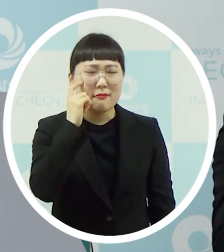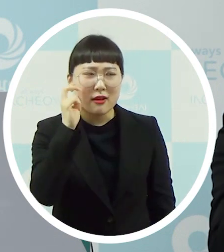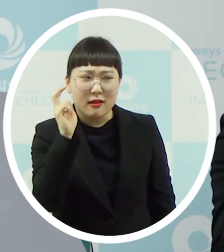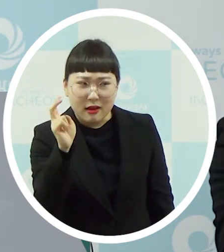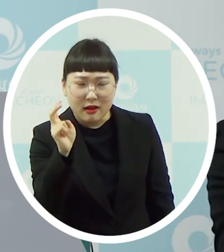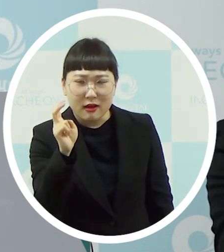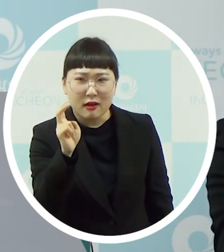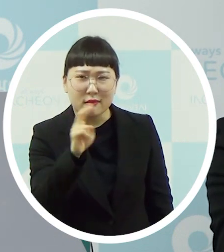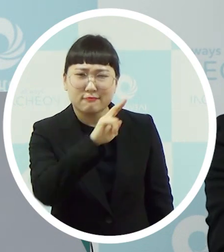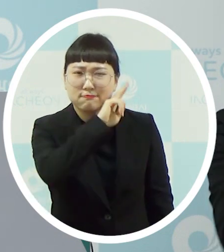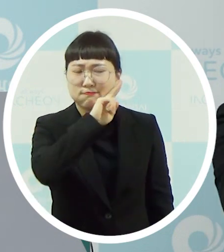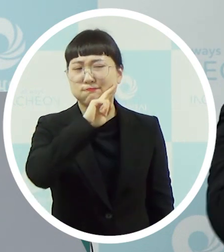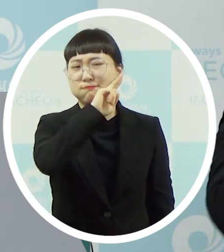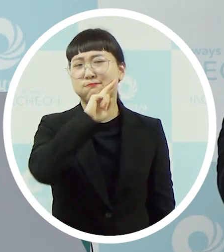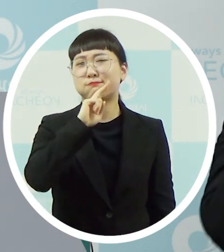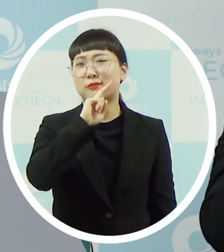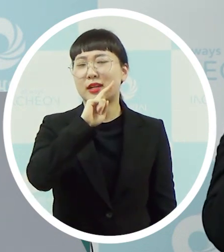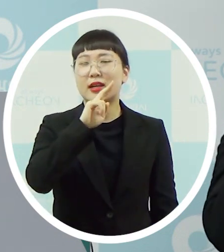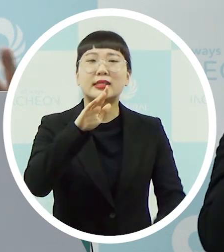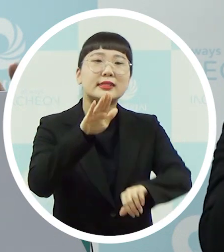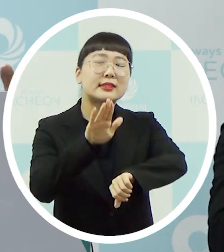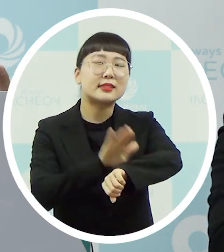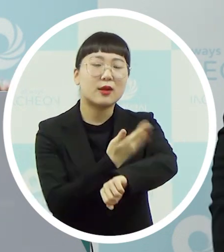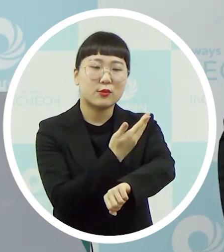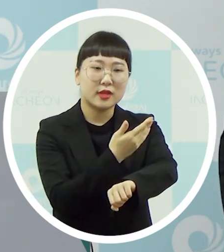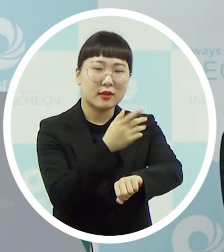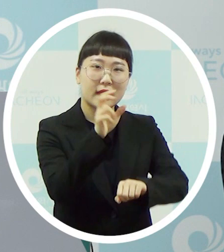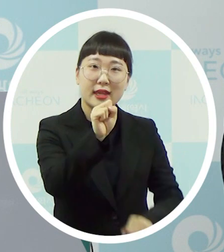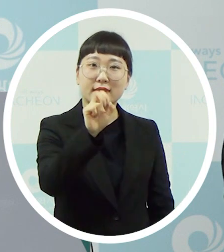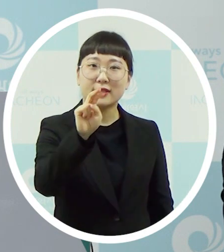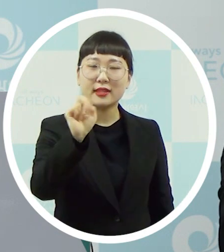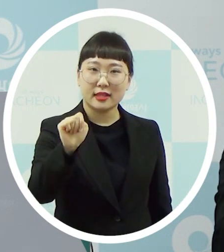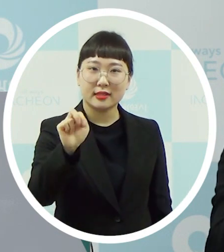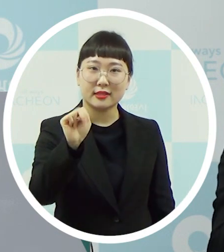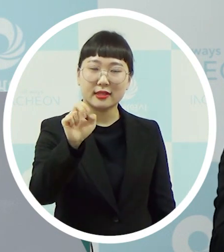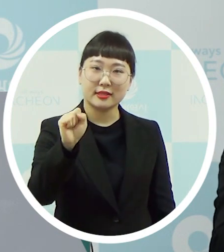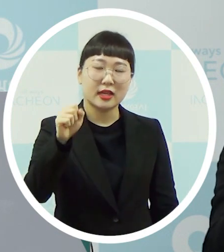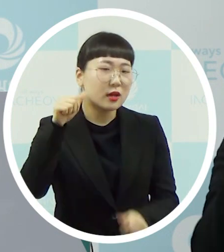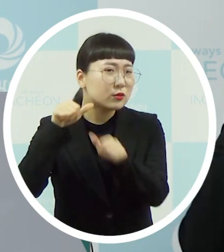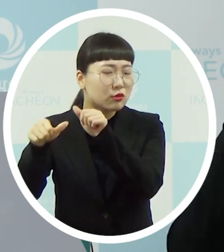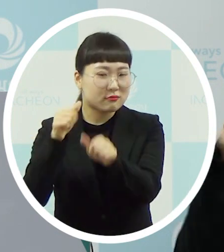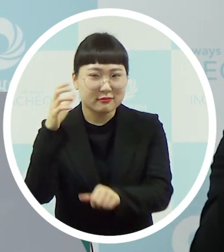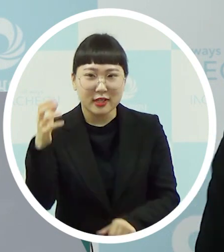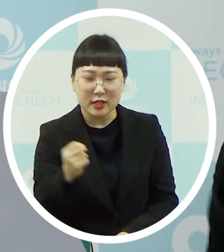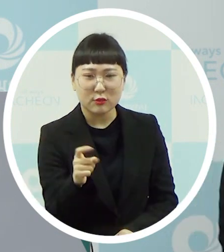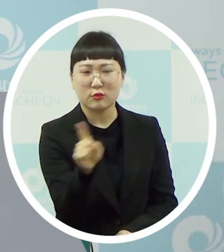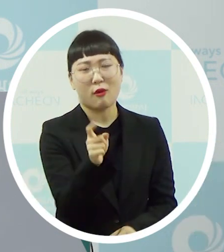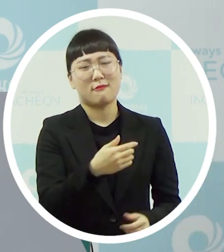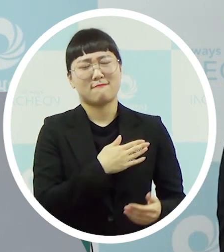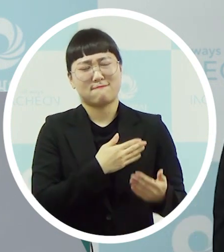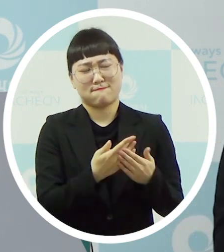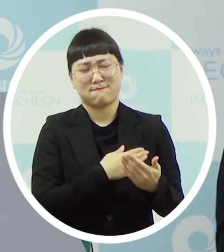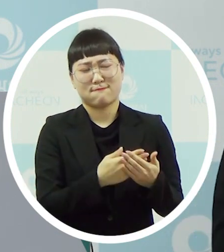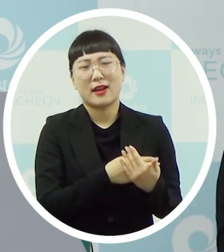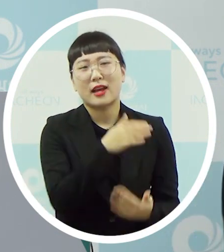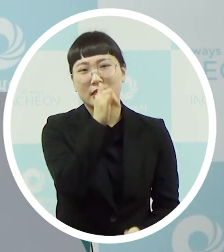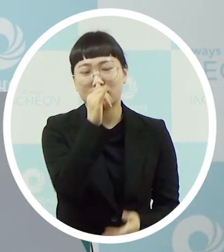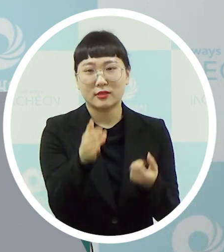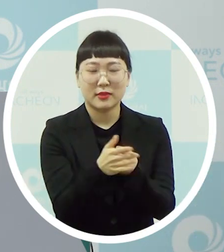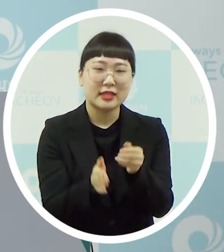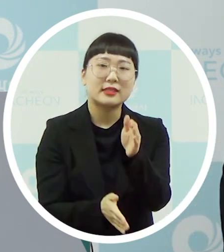잘못된 근거를 가지고 굉장히 불안해 하세요 그런데 그걸 그 시에서 시간을 끌고 이를 것이 아니고